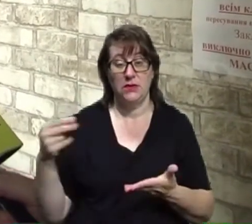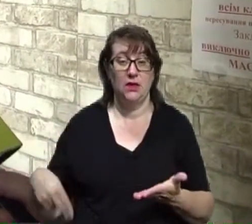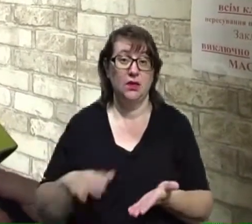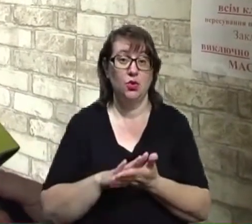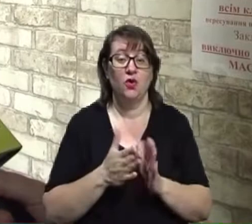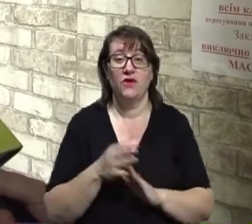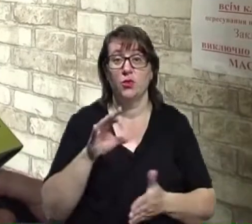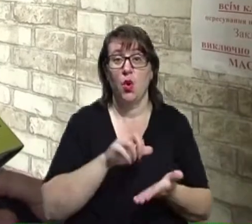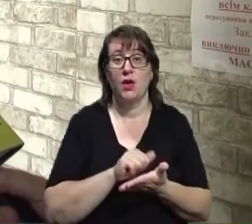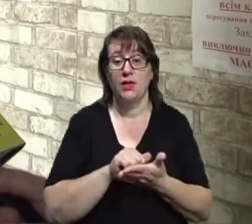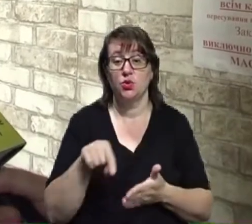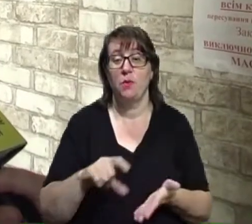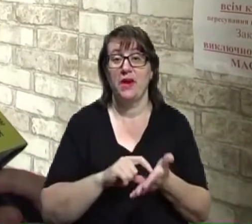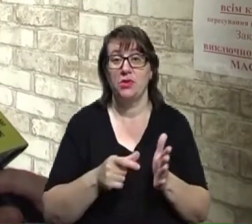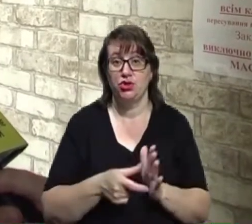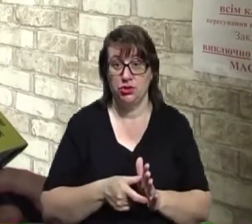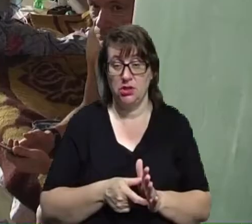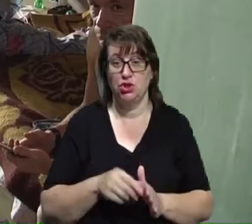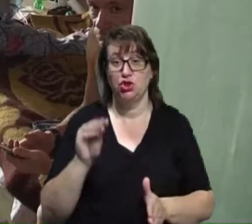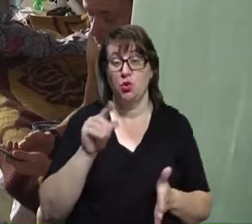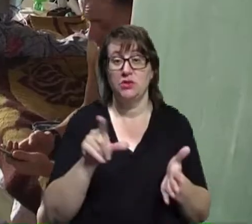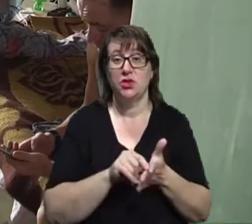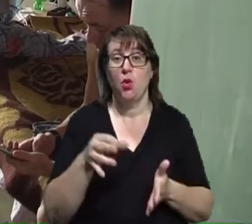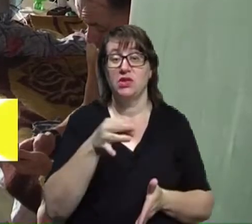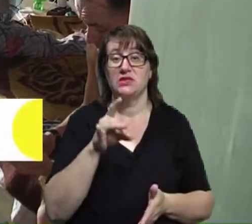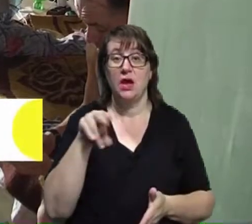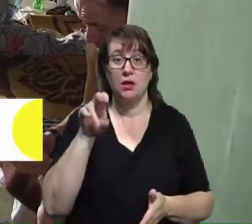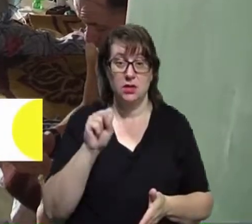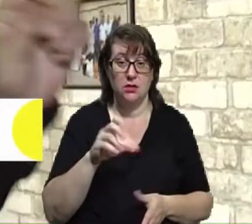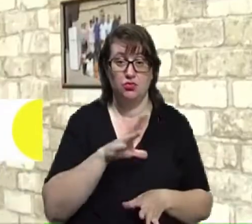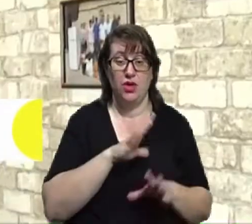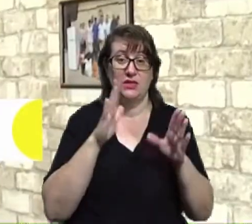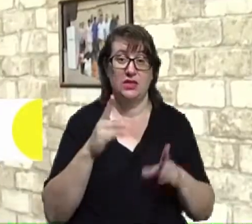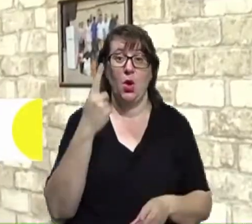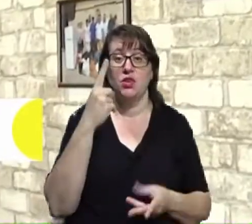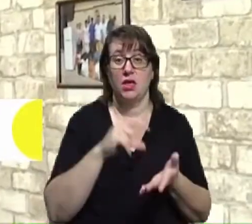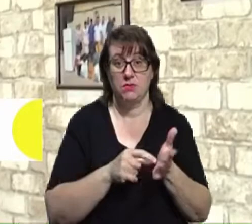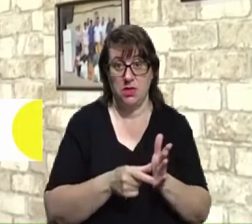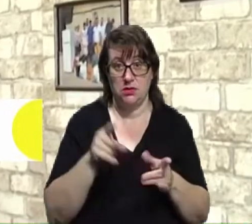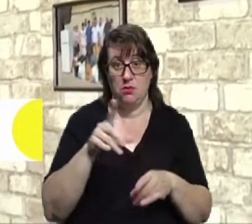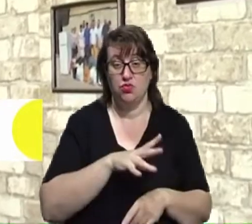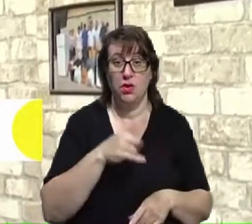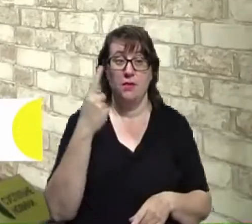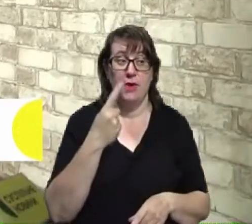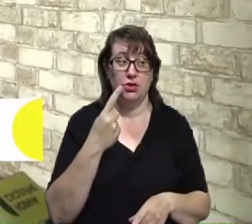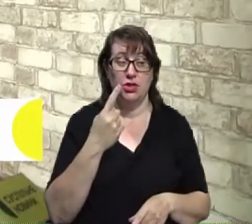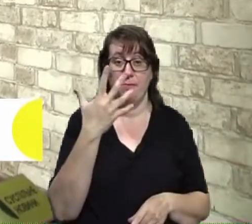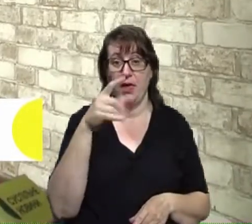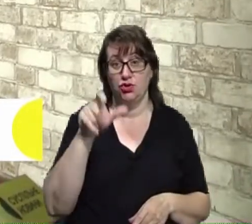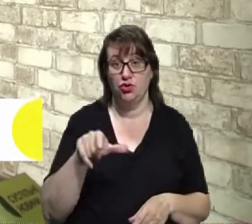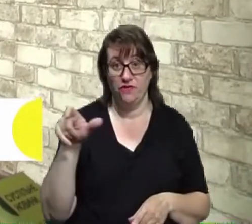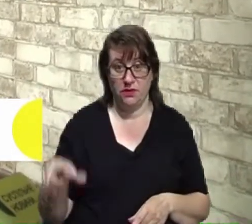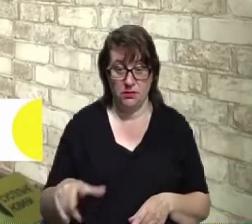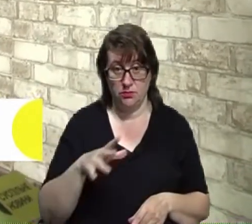цього приміщення з Житомирською обласною радою, то була тільки одна кімната, там було перших п'ять чоловік, там була